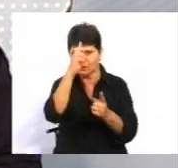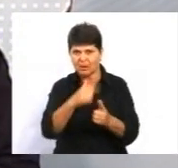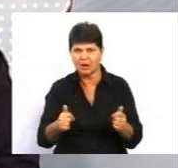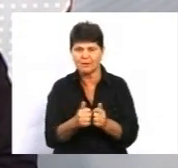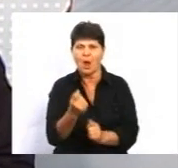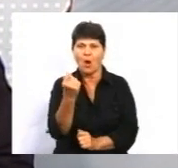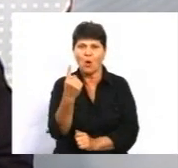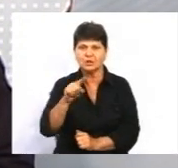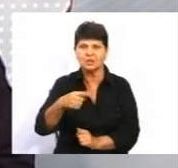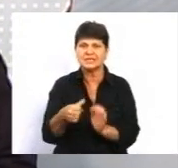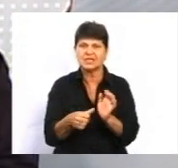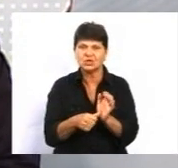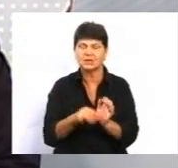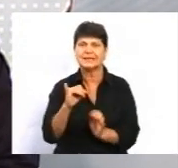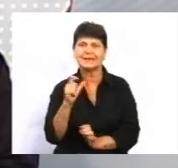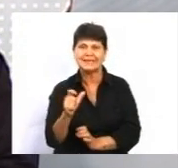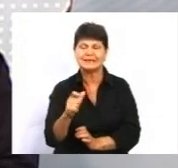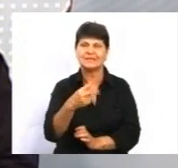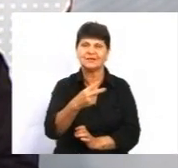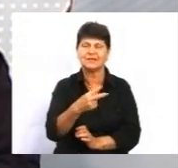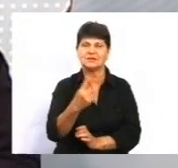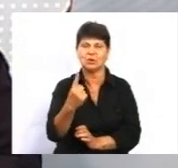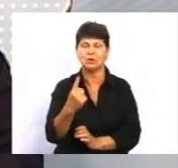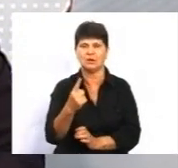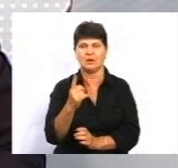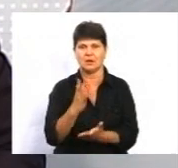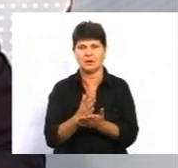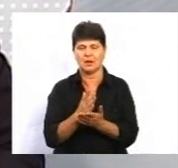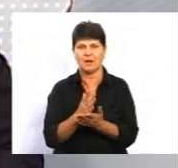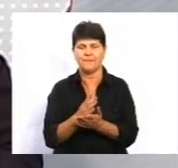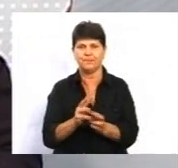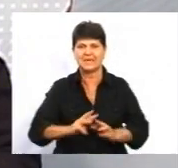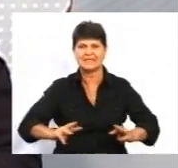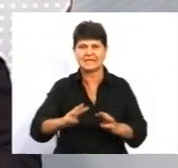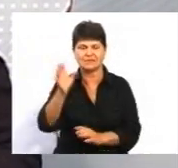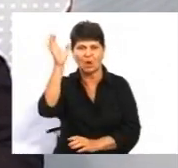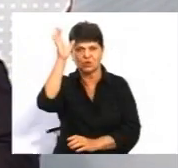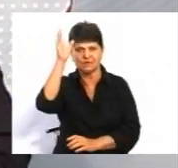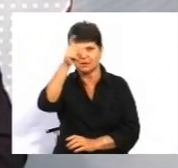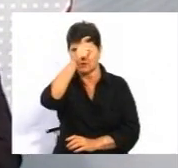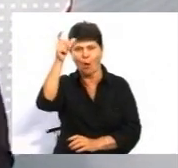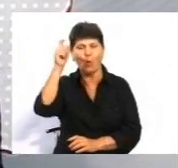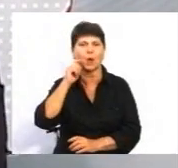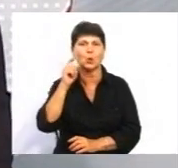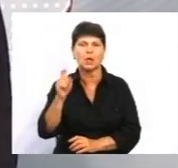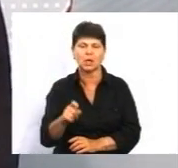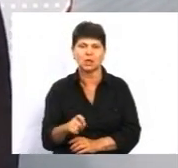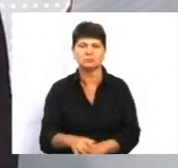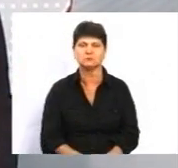,6 із 21 балів. Йдеться на сайті Міністерства освіти і науки України. Слухаємо.